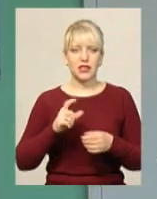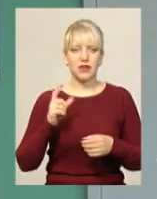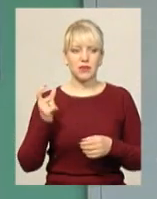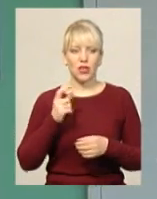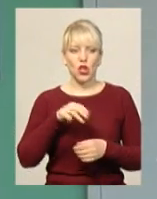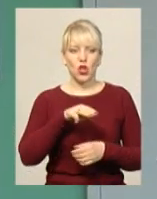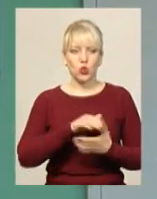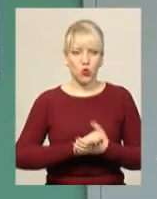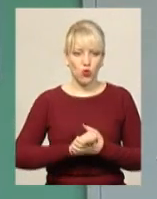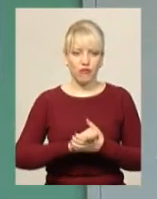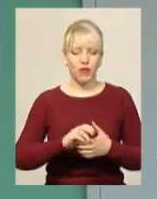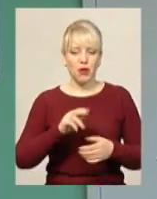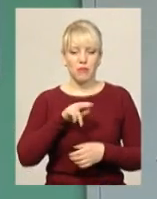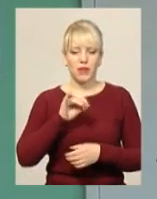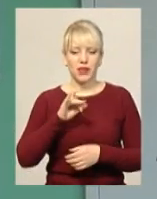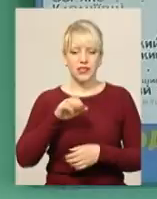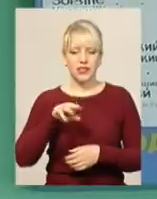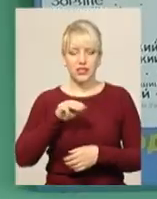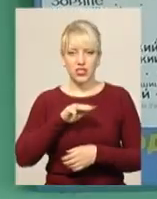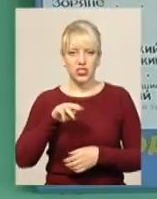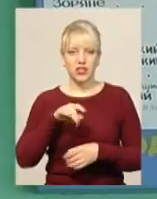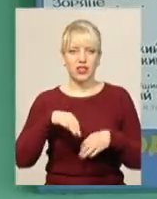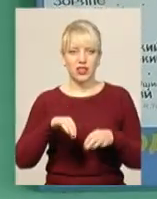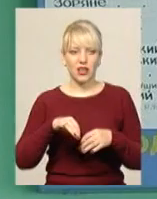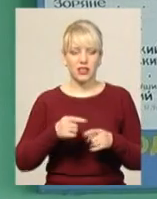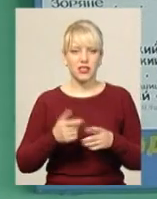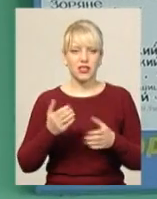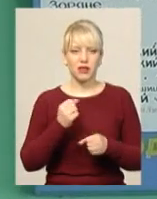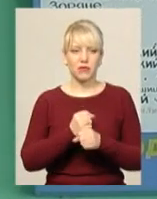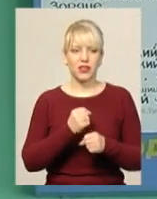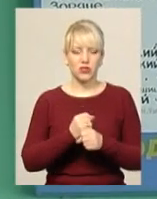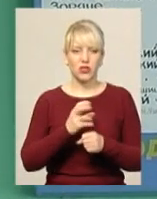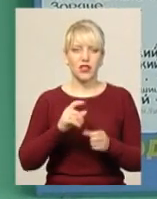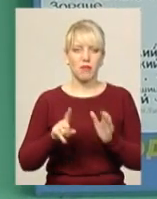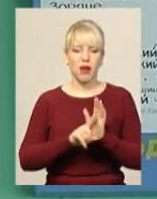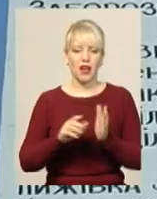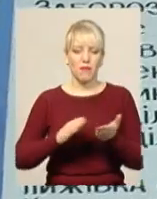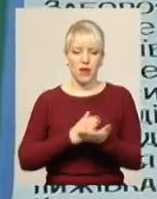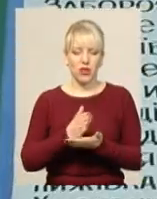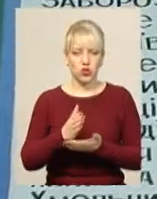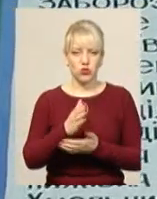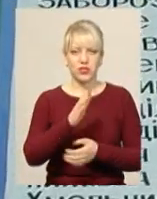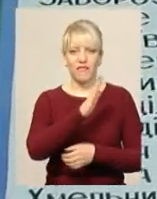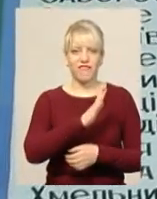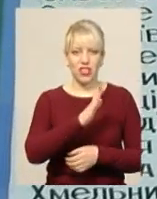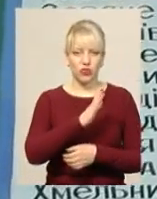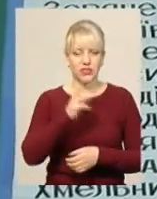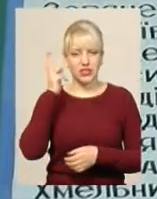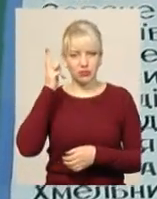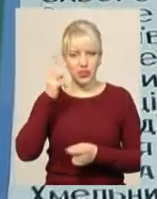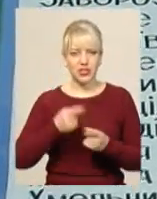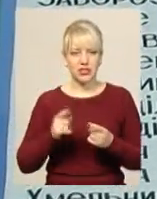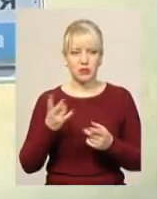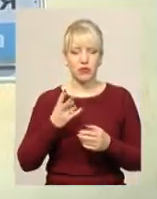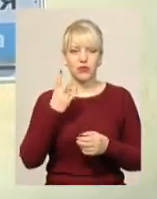ТОВ «Престиж Транс» Віктором Свідерком, який працює на маршруті Вінківці-Хмельницький. За графіком, цей автобус двічі на тиждень має курсувати